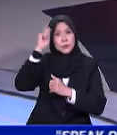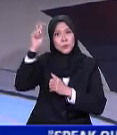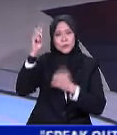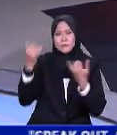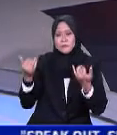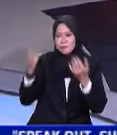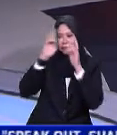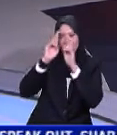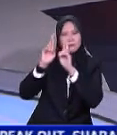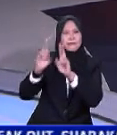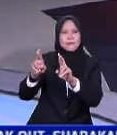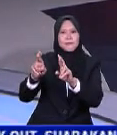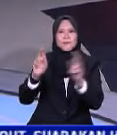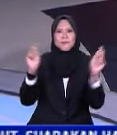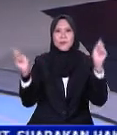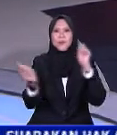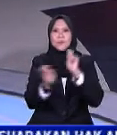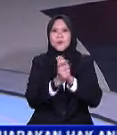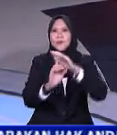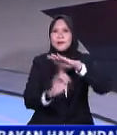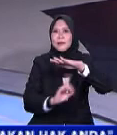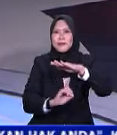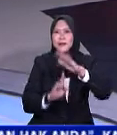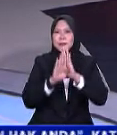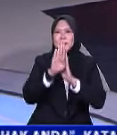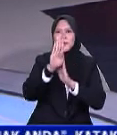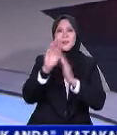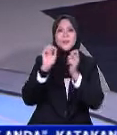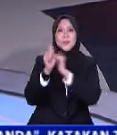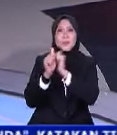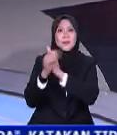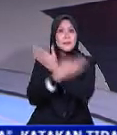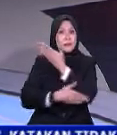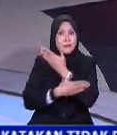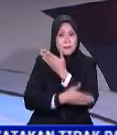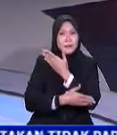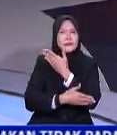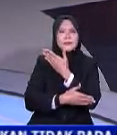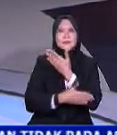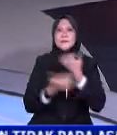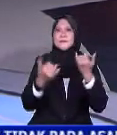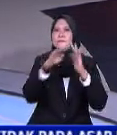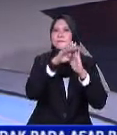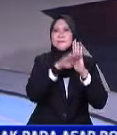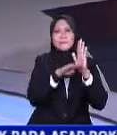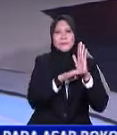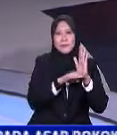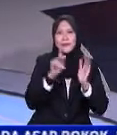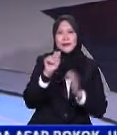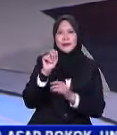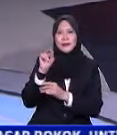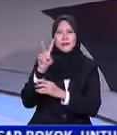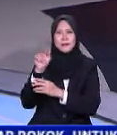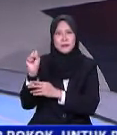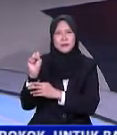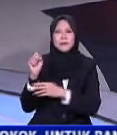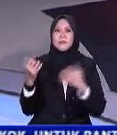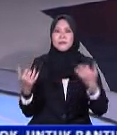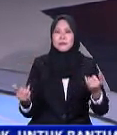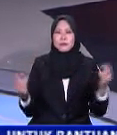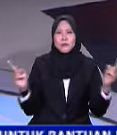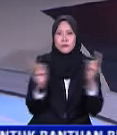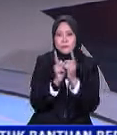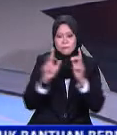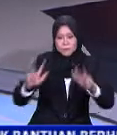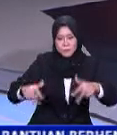untuk terlibat dalam pengkubalan dasar pembangunan Sukan Negara menerusi Agenda Canvas. Ke arah itu, pertemuan